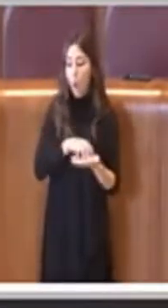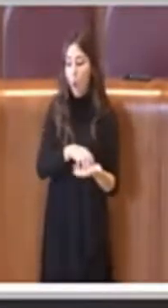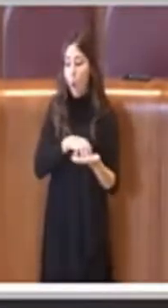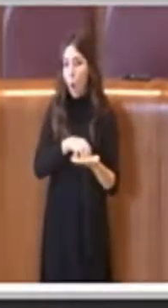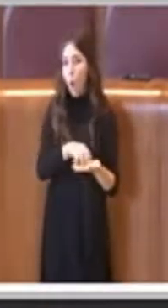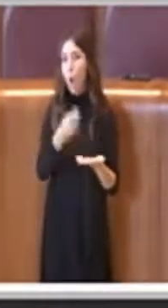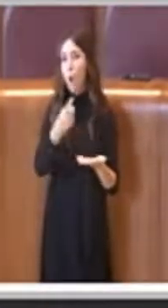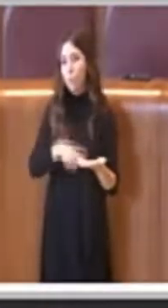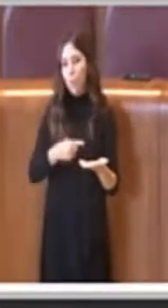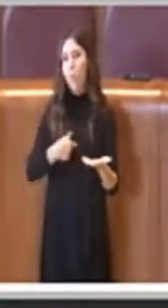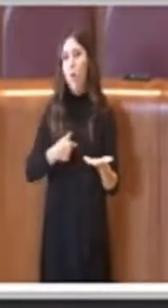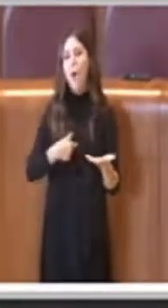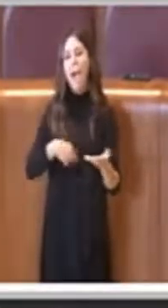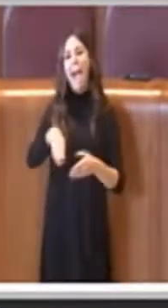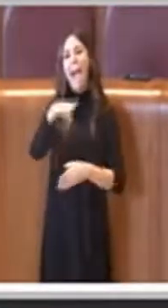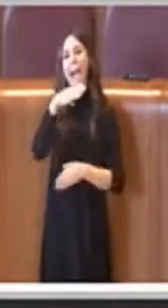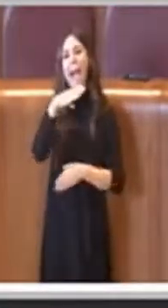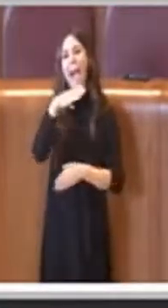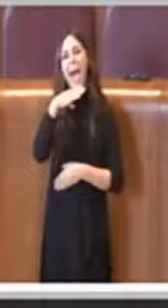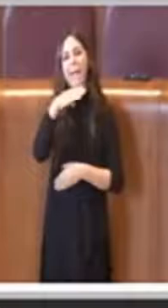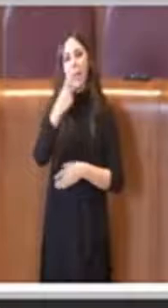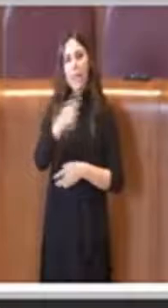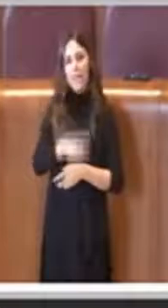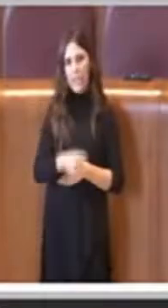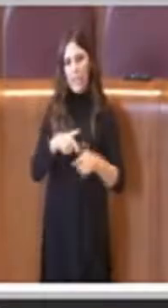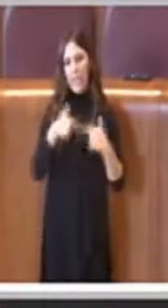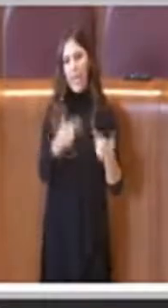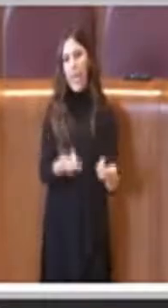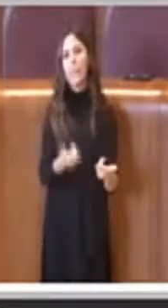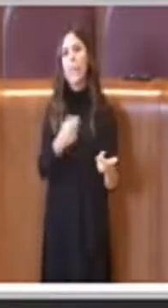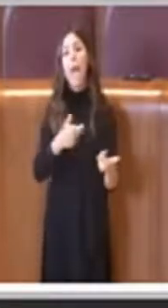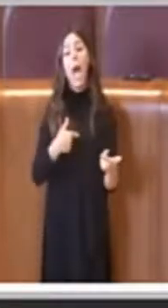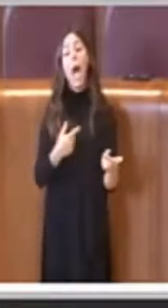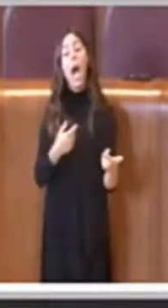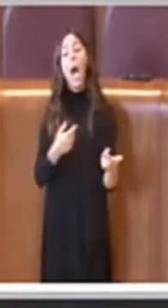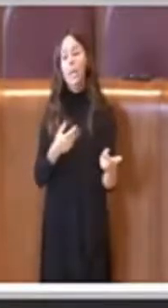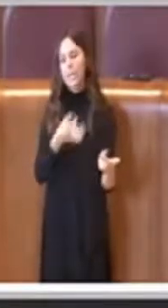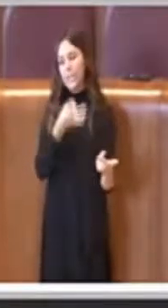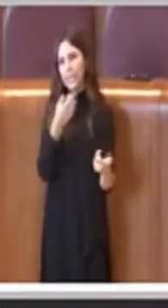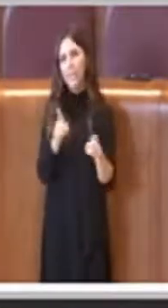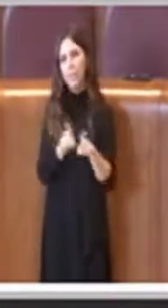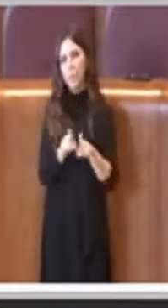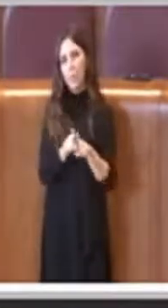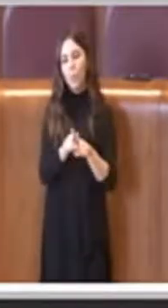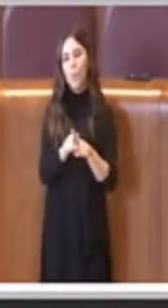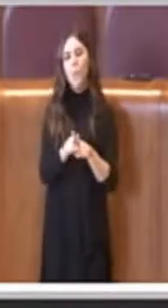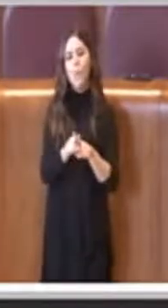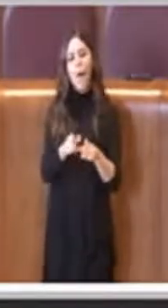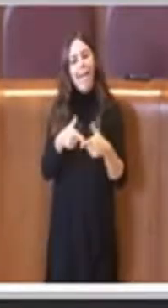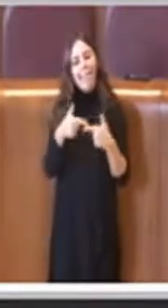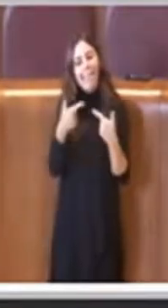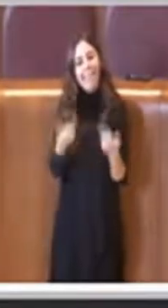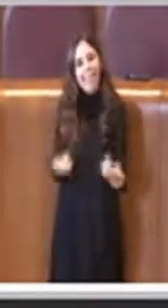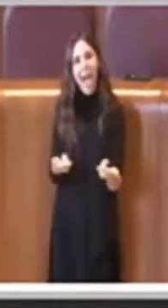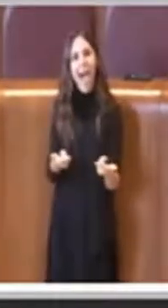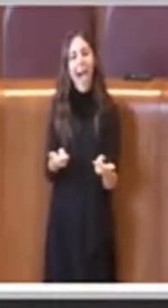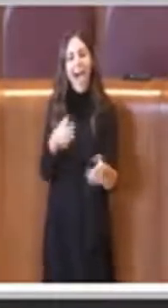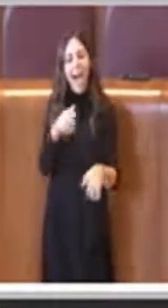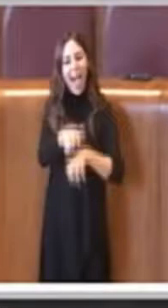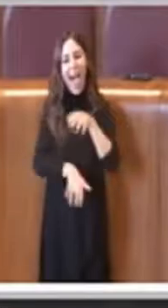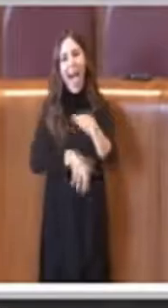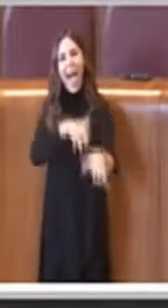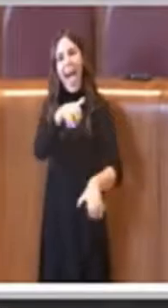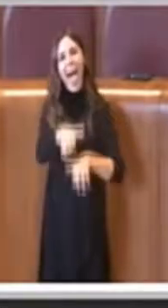fatto per il canile di Muratella. Questo per farvi capire che comunque l'interesse sul benessere, per garantire il benessere degli animali